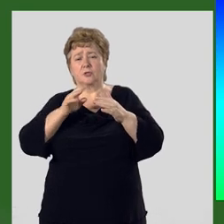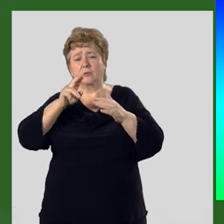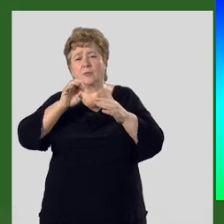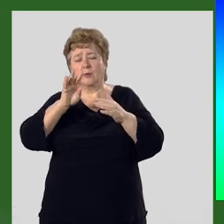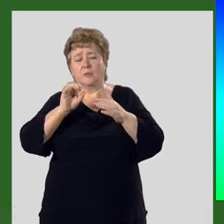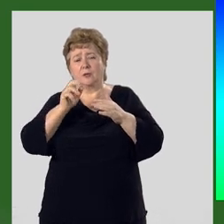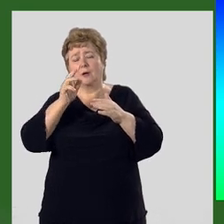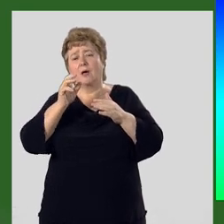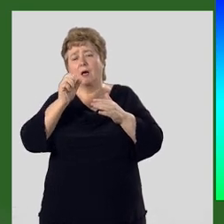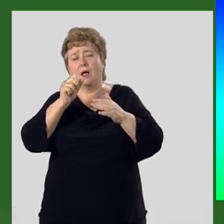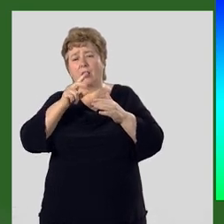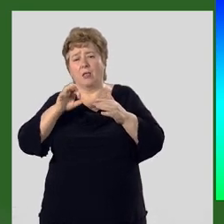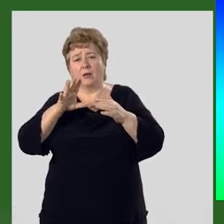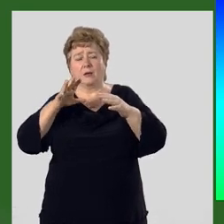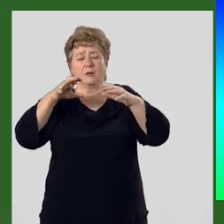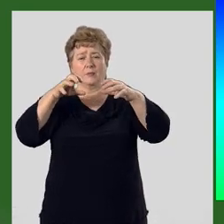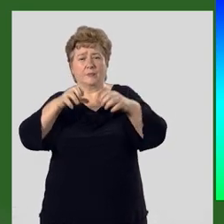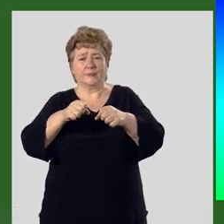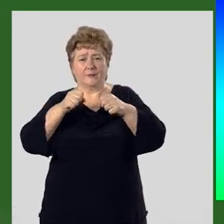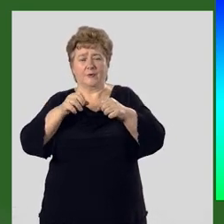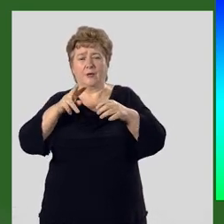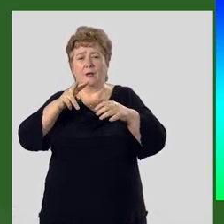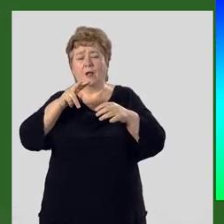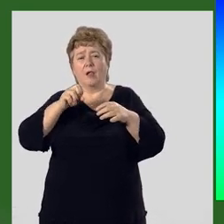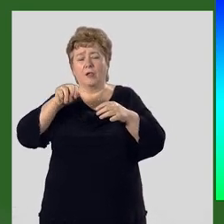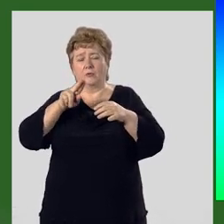Памира Алая подвергались оледенению?